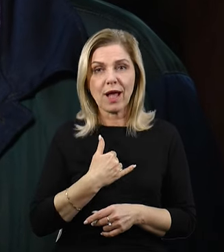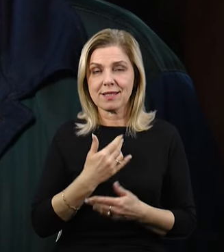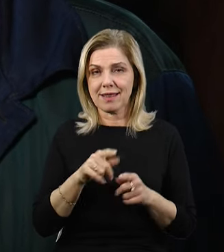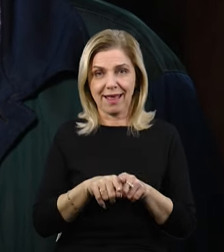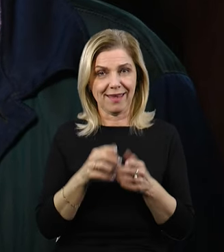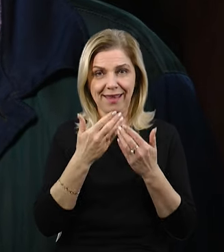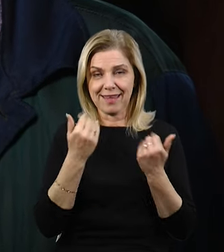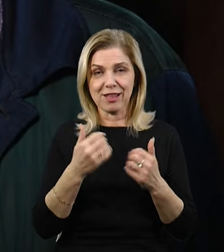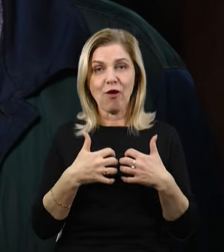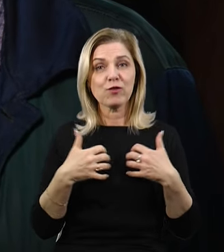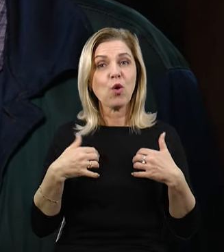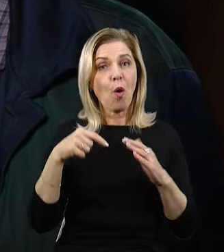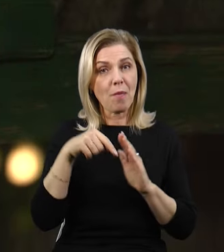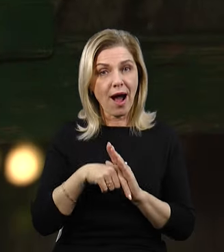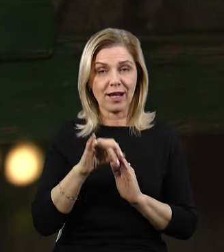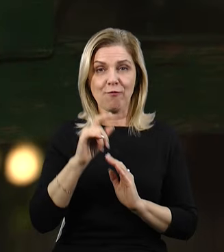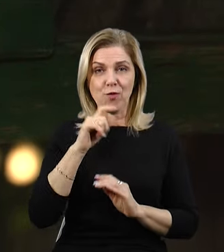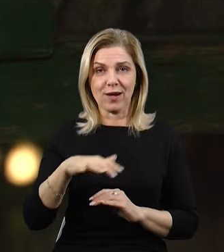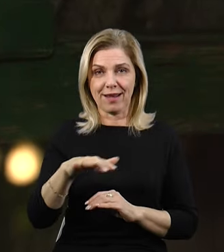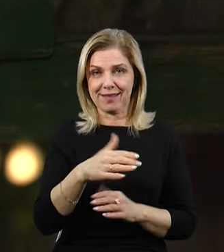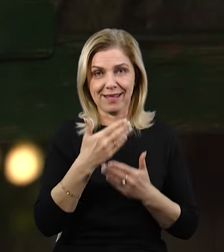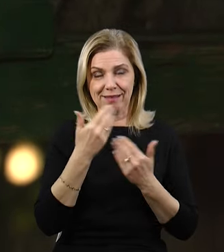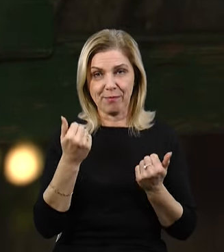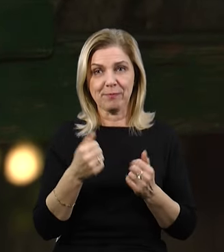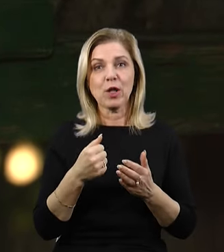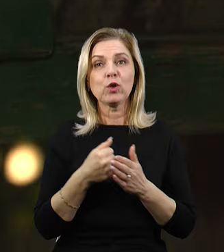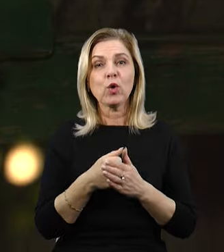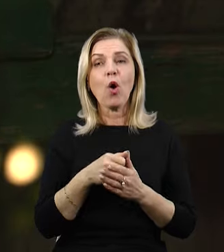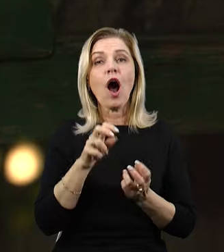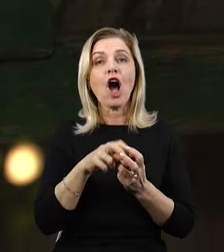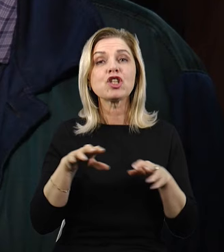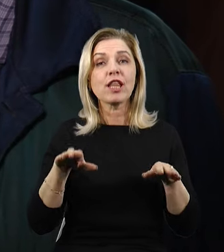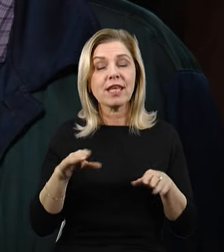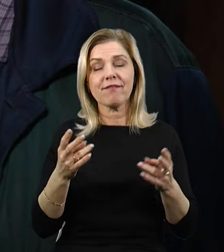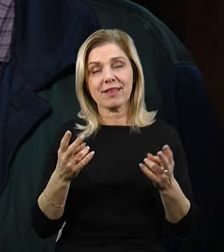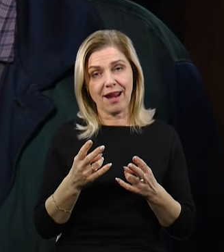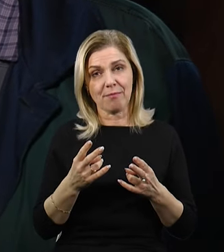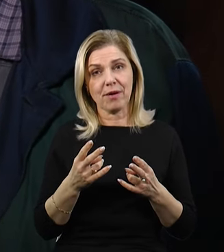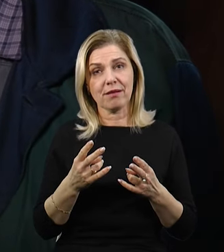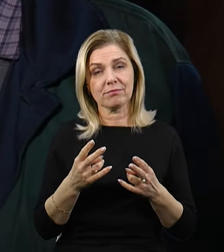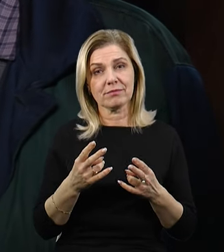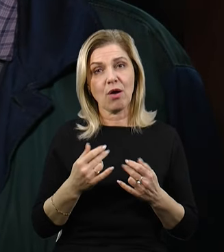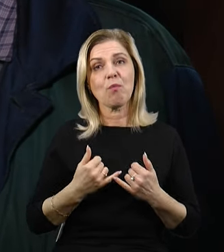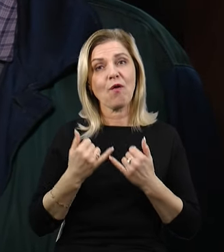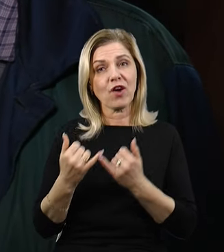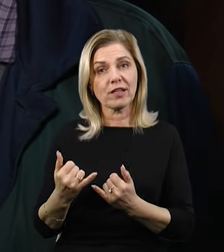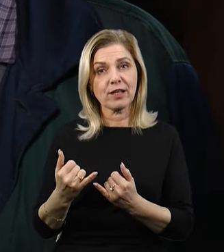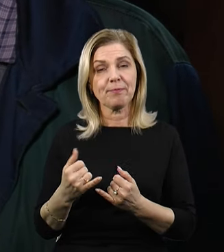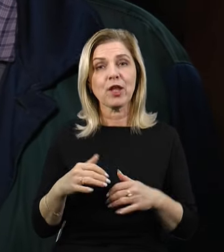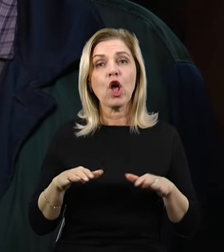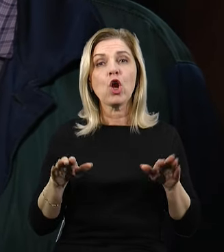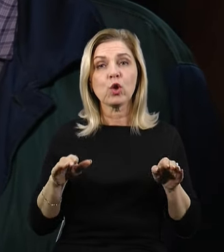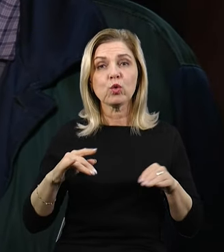ні в зоопаркі, ні в Україні. До кажанів треба ставитись повагою. Летучі миші – охотники